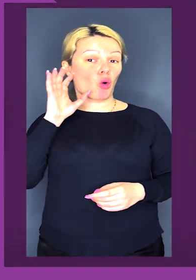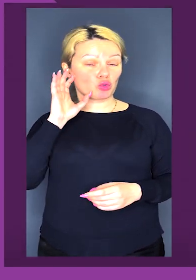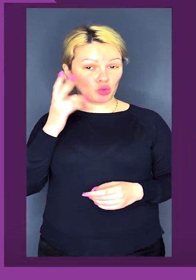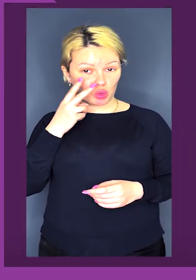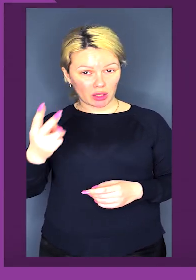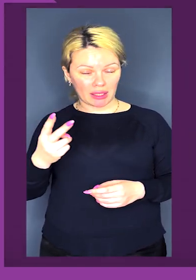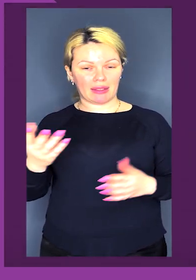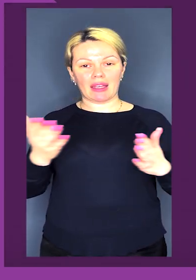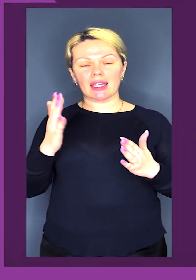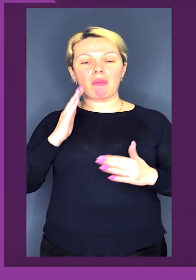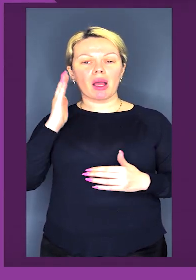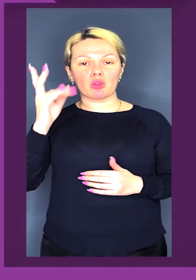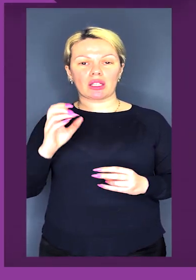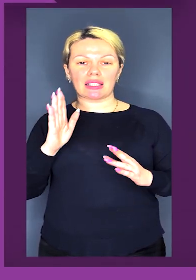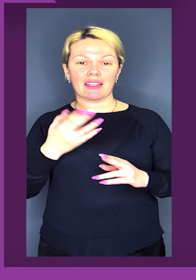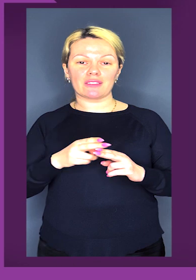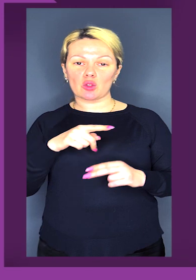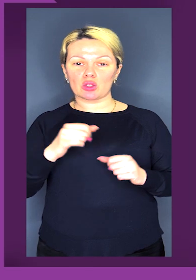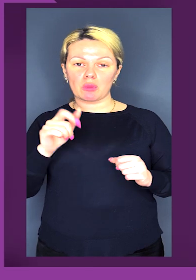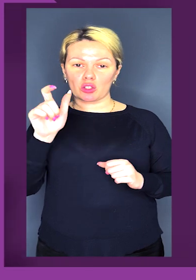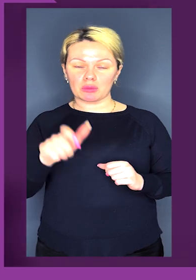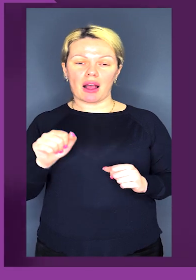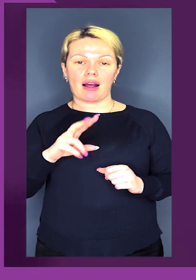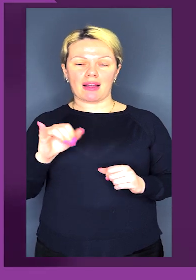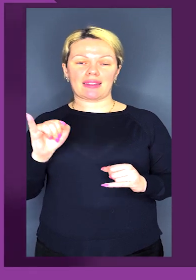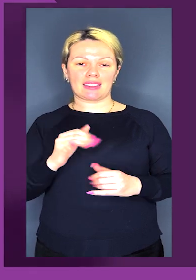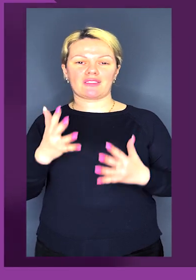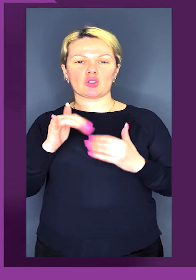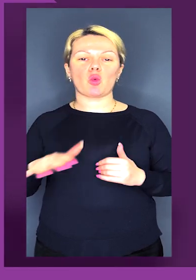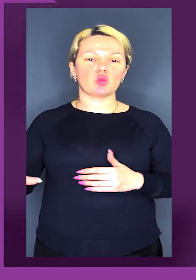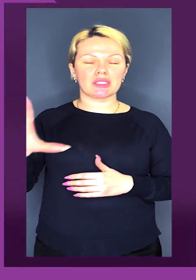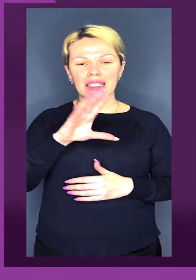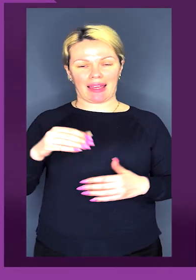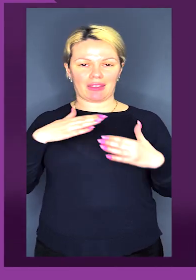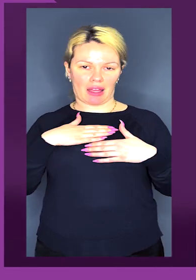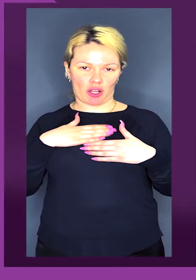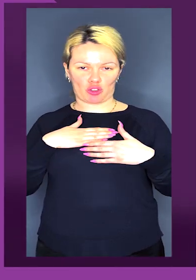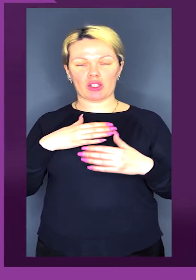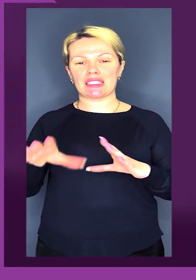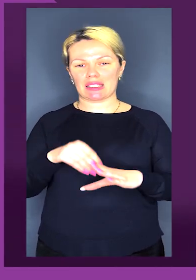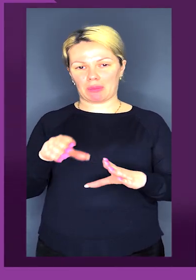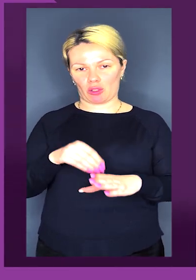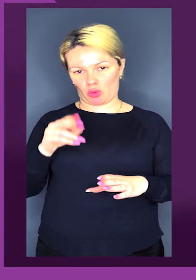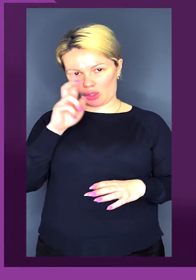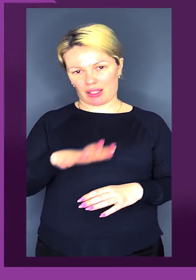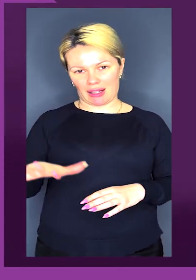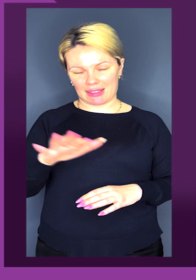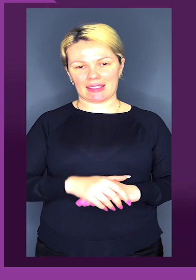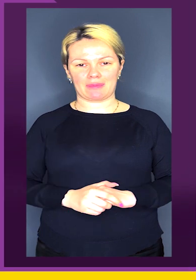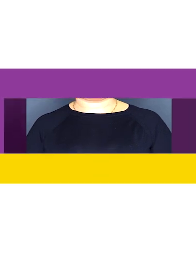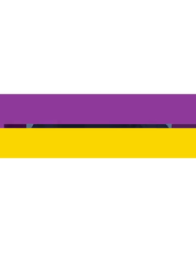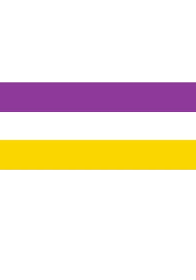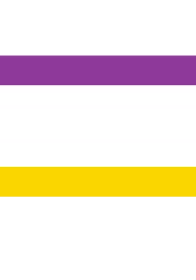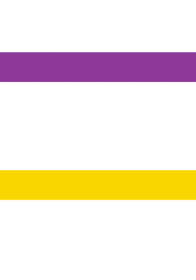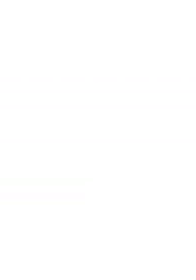почули, яке майбутнє є не тільки в цього спортсмена, але й, звісно, усієї нашої збірної України.